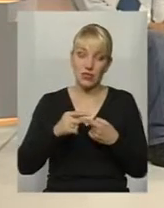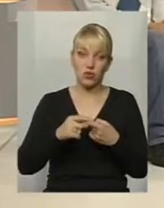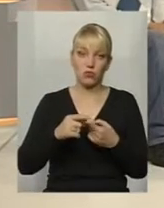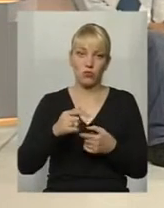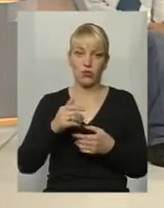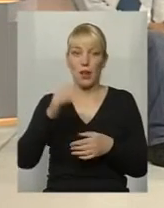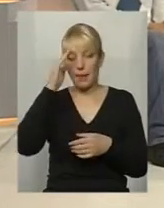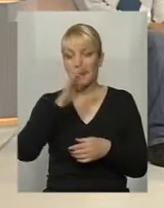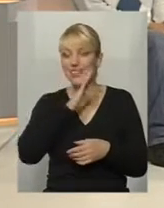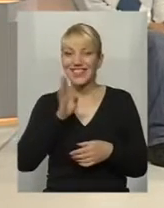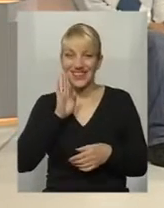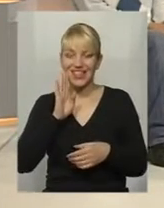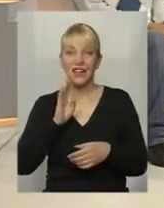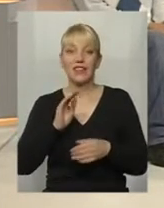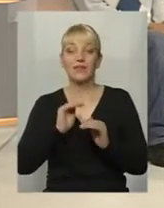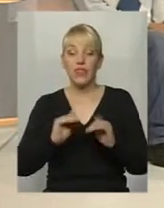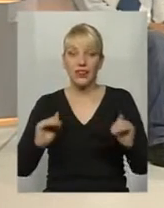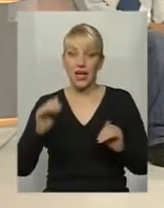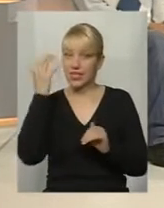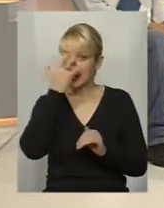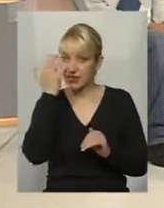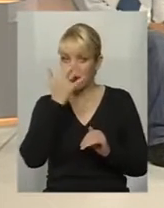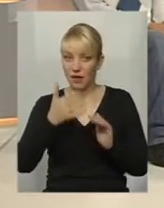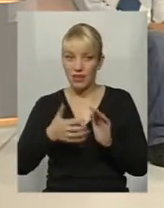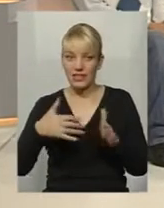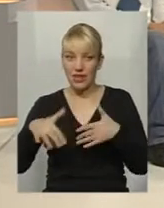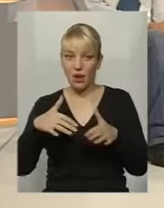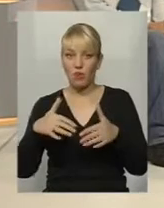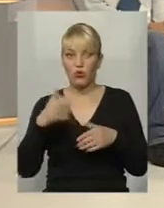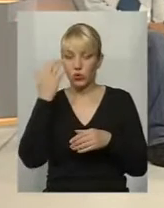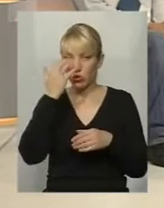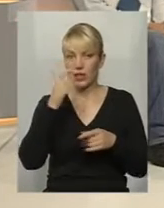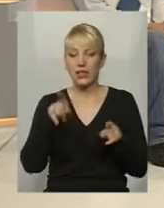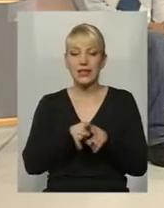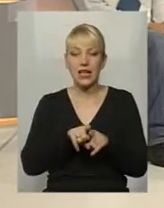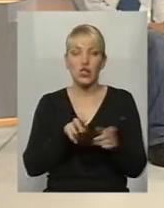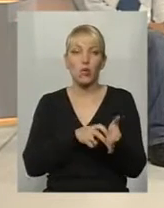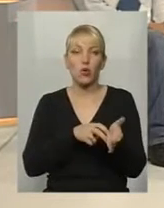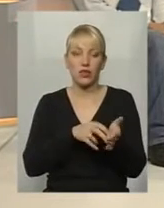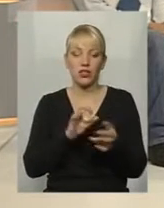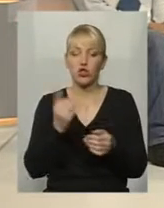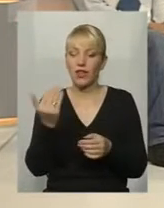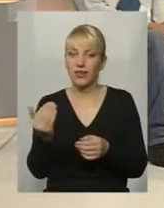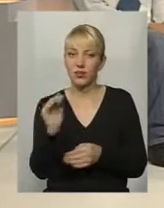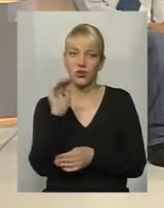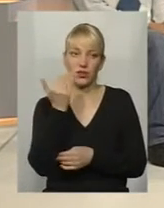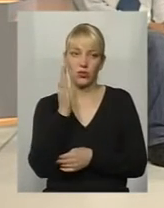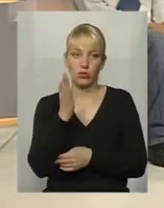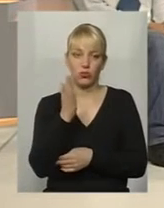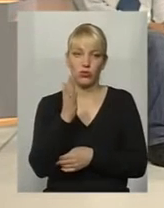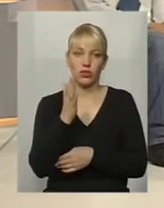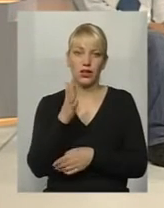дітей слабозорих теж не хочуть, бояться, що на їхню дитину буде